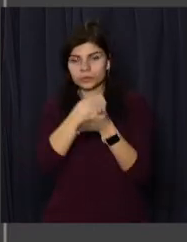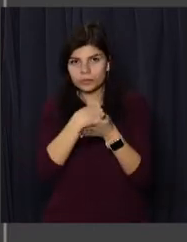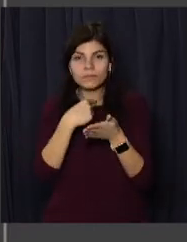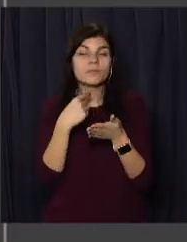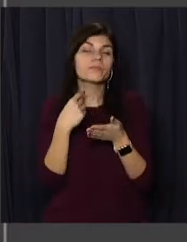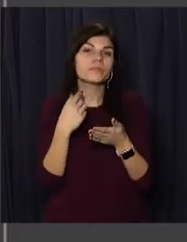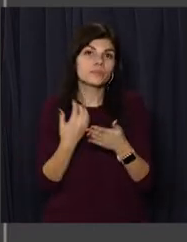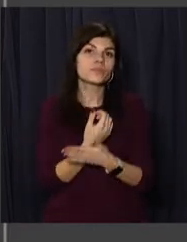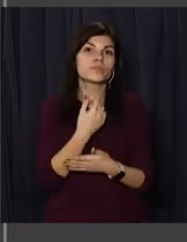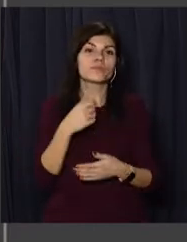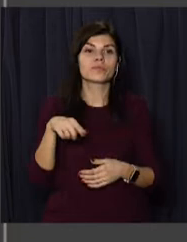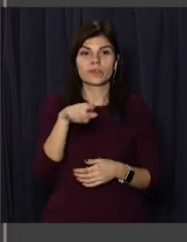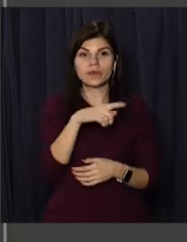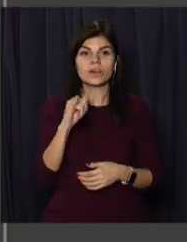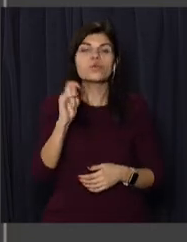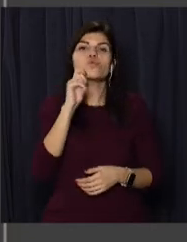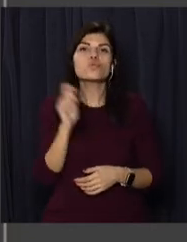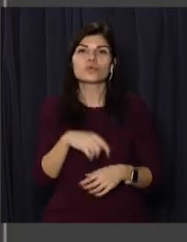перекреслена українська символіка.